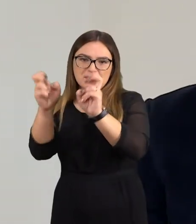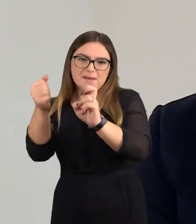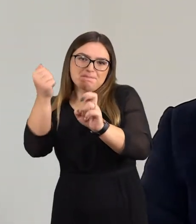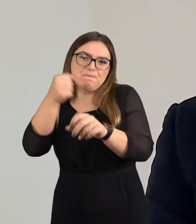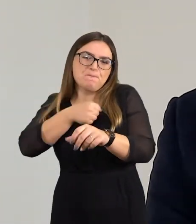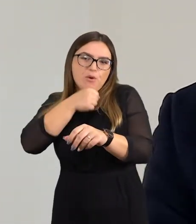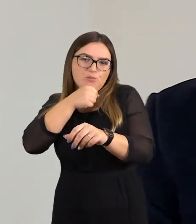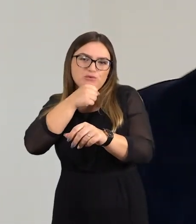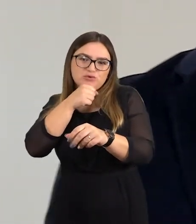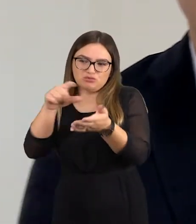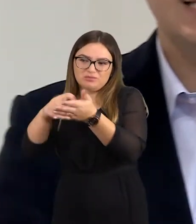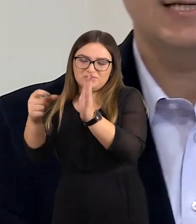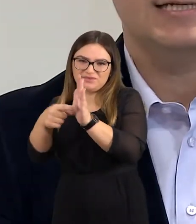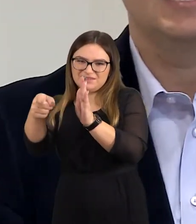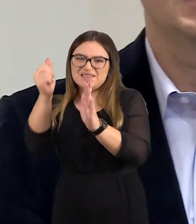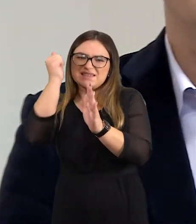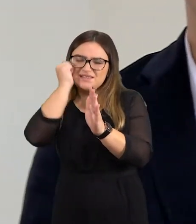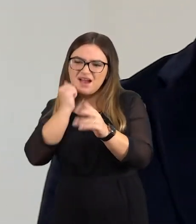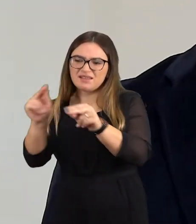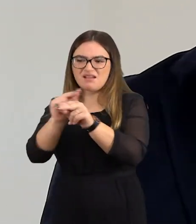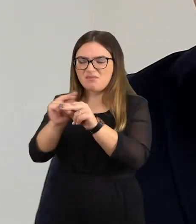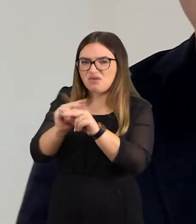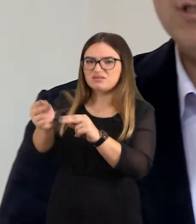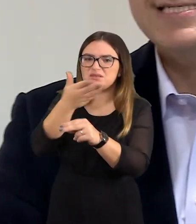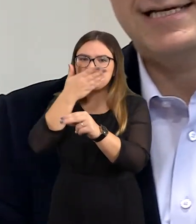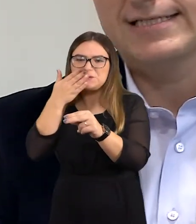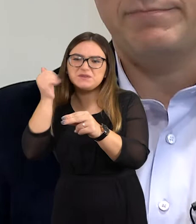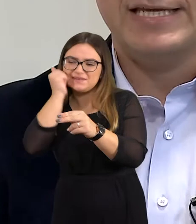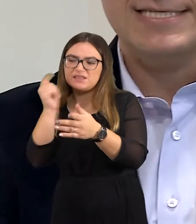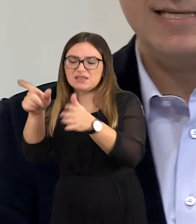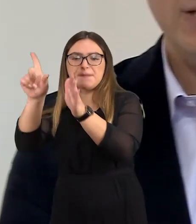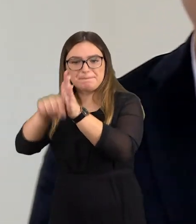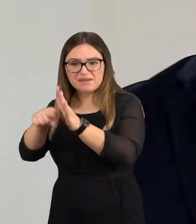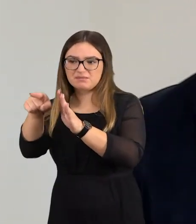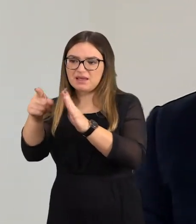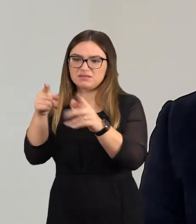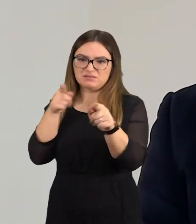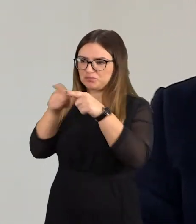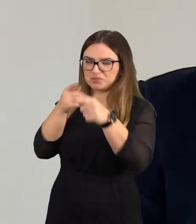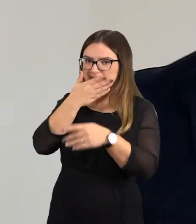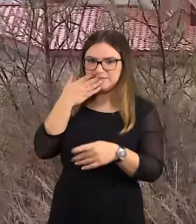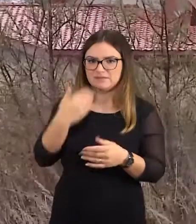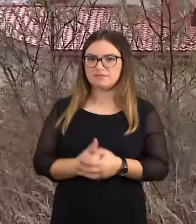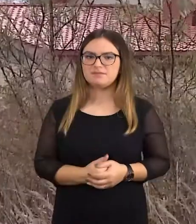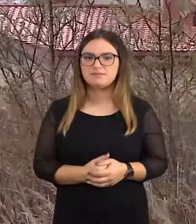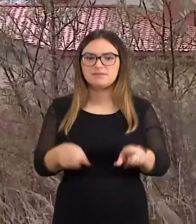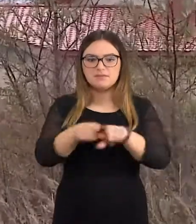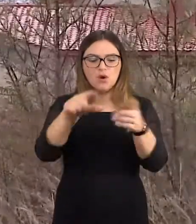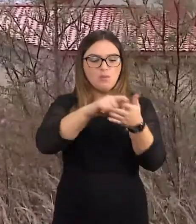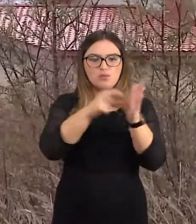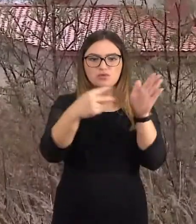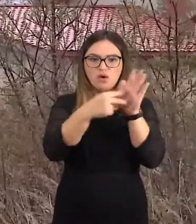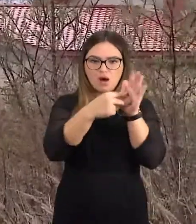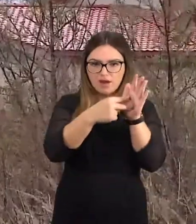babučių būstai, kurie yra senesne, senais remontais, jie kad ir pigesni, bet jie nėra tokie paklausos. Pardaudamų būtų